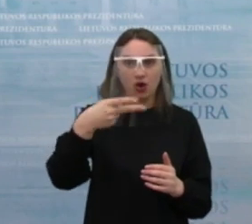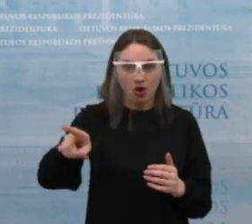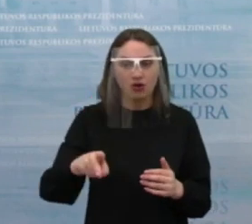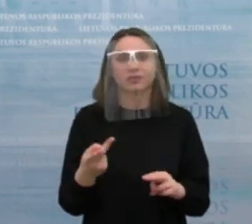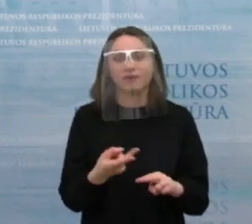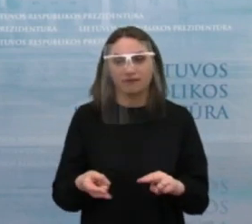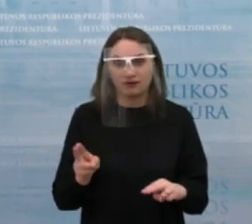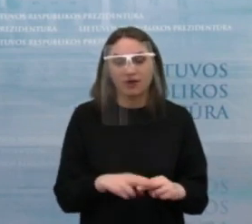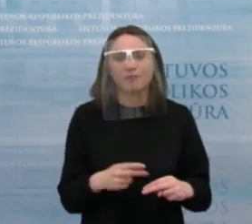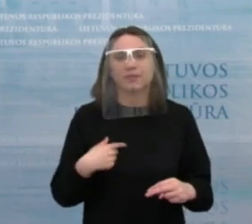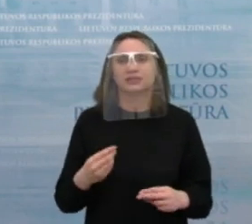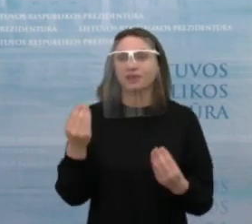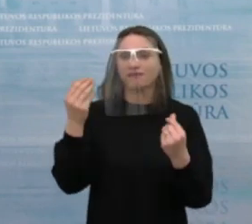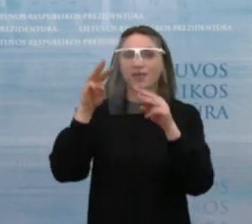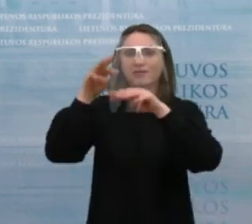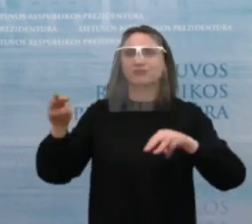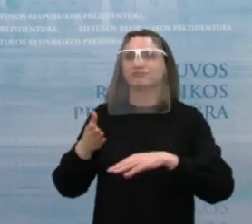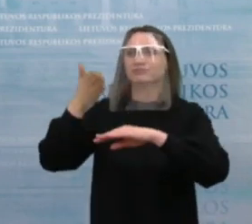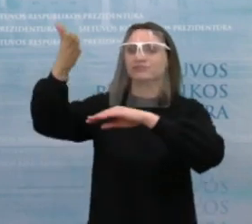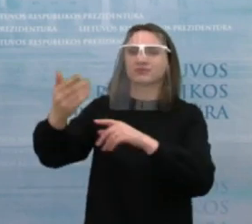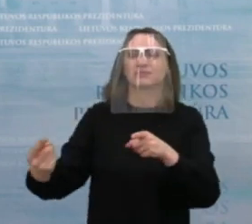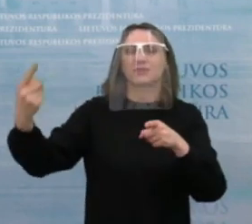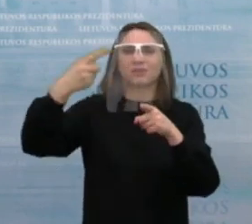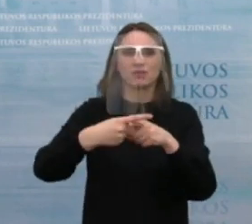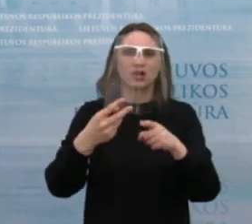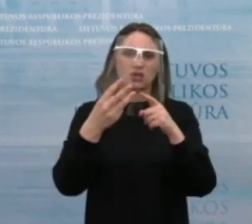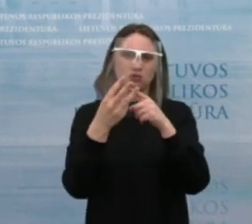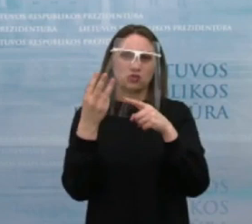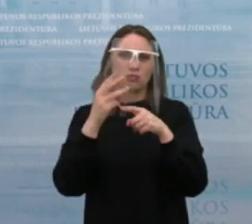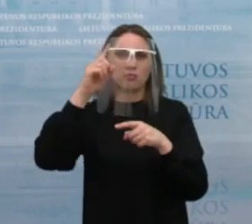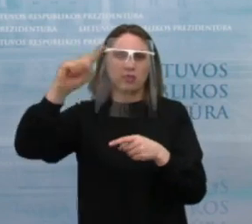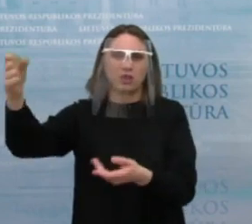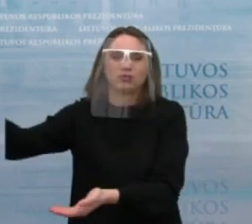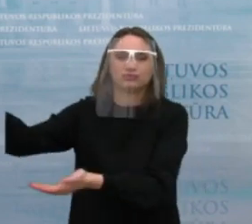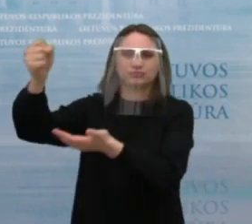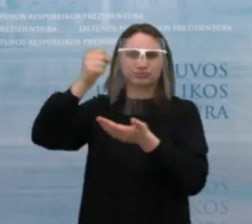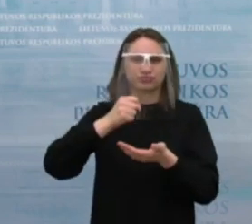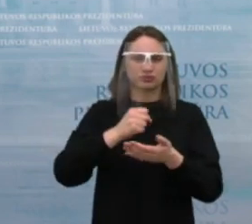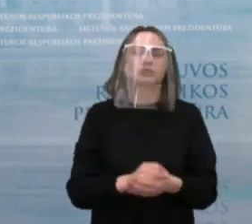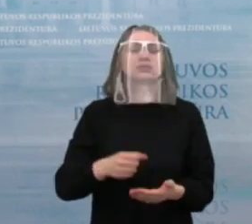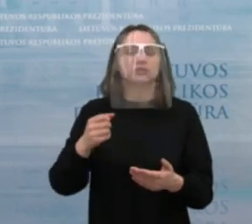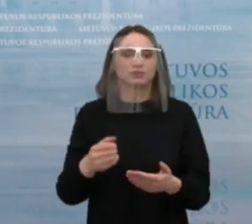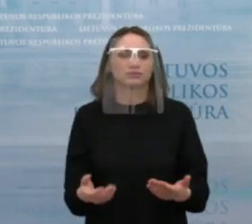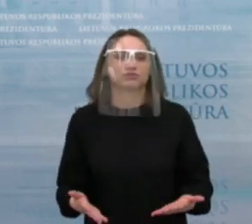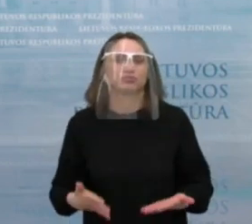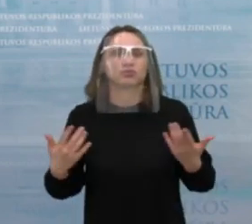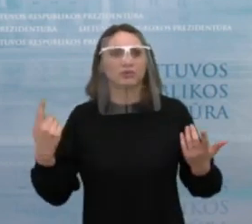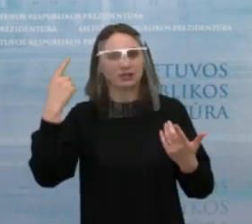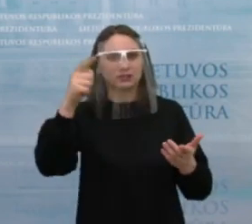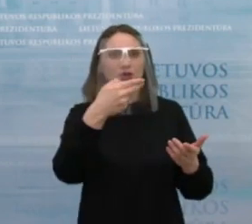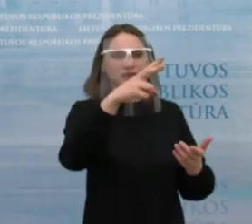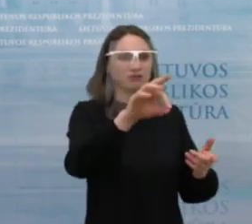todėl kreipėmės į finansų ministeriją ir gavome papildomą finansavimą. Tai labai džiaugiuosi, kad daugiau nevyriausybinio organizacijų